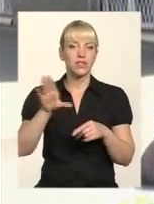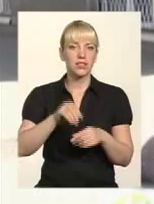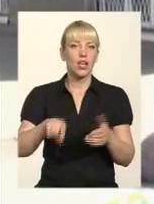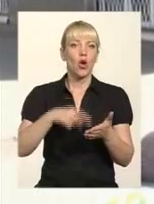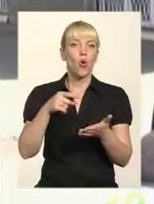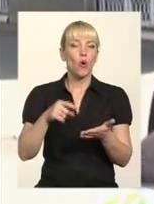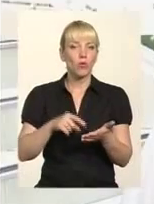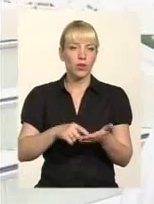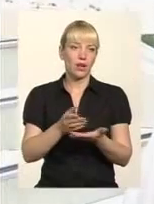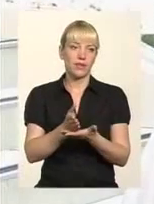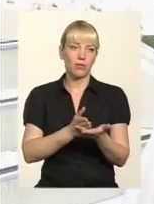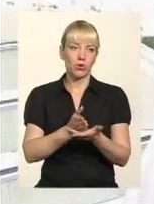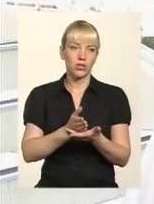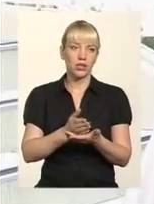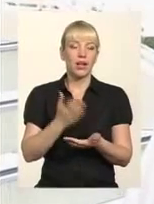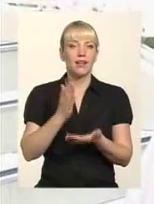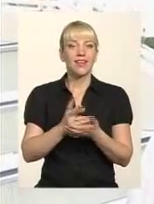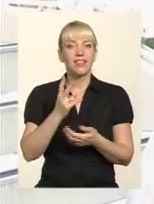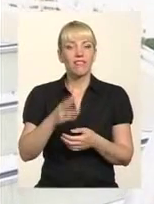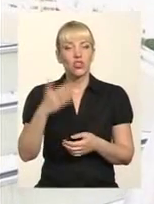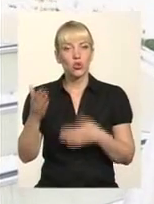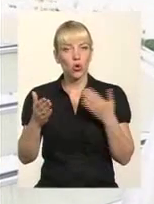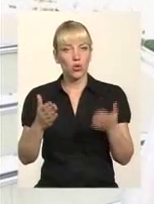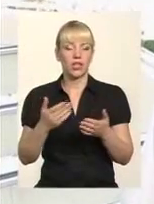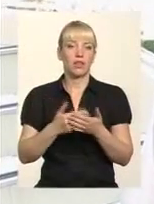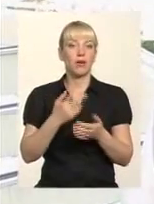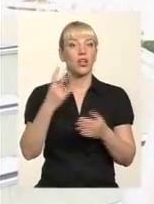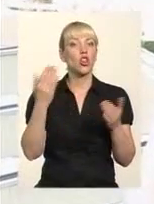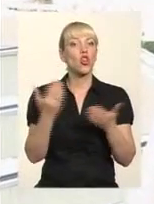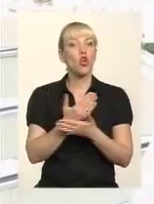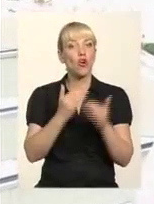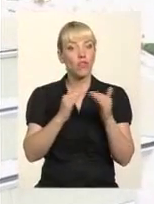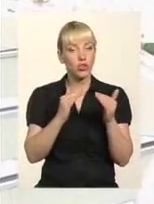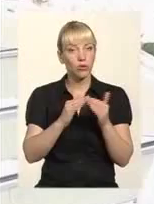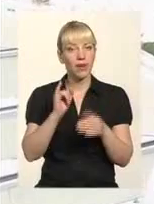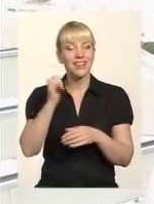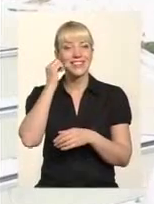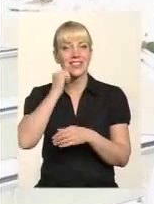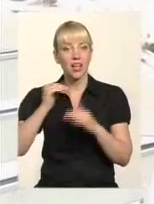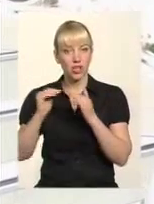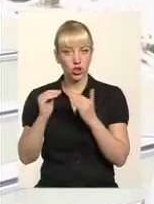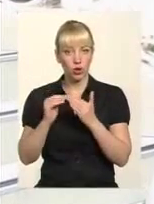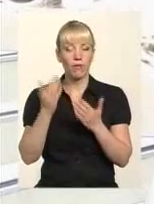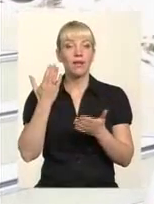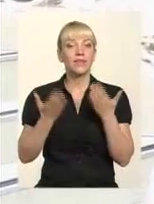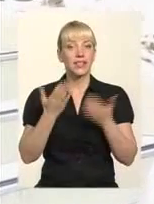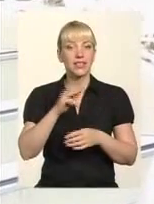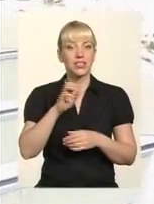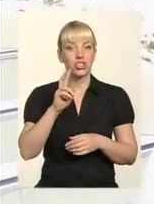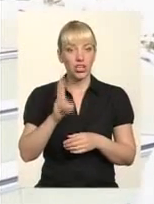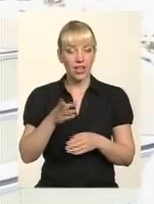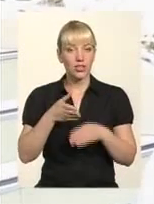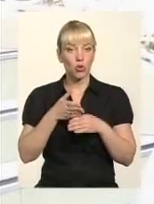послуги. Є дві сторони. Є нові доми, нове строю, а є старе строю. Якщо жеки допоможуть і